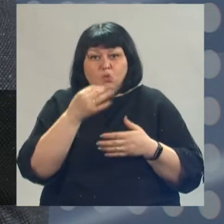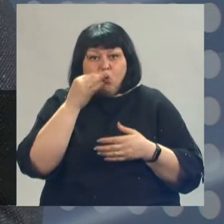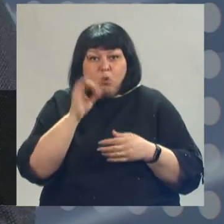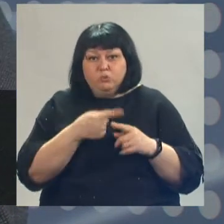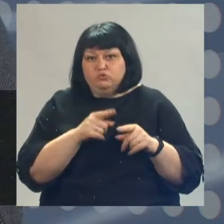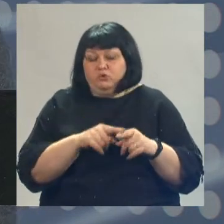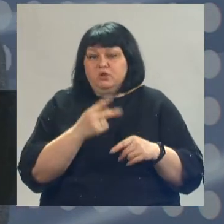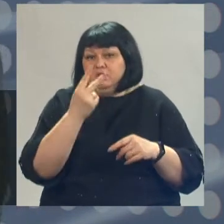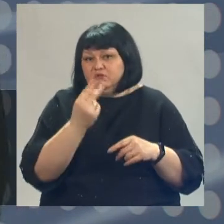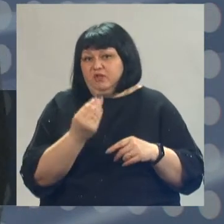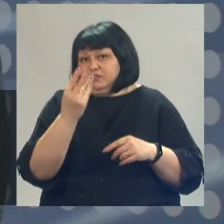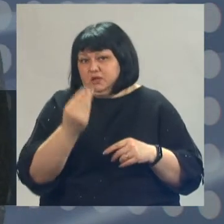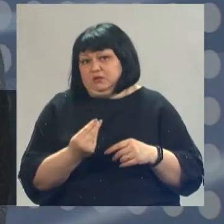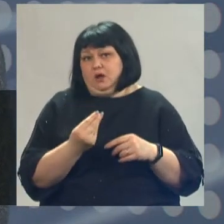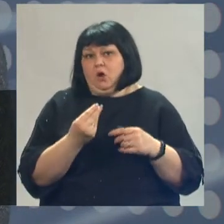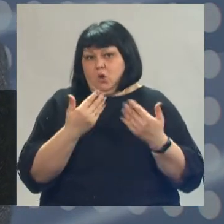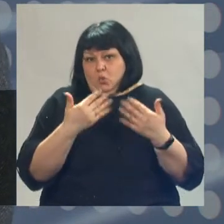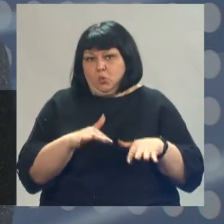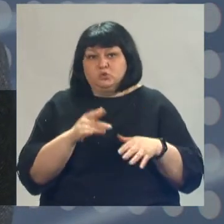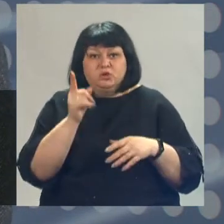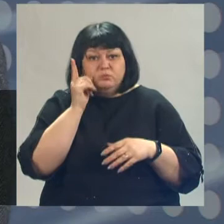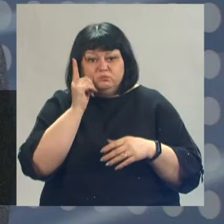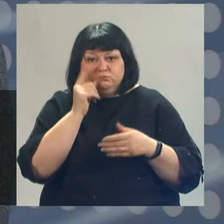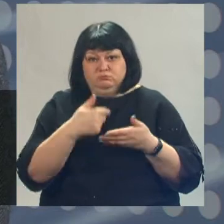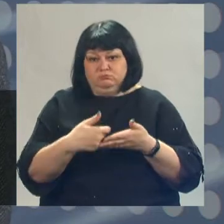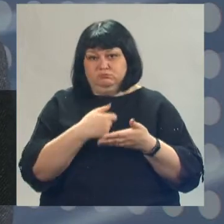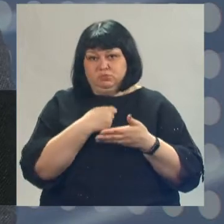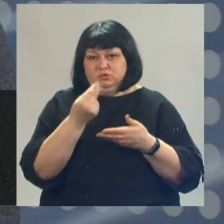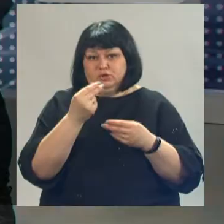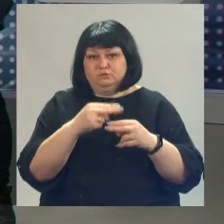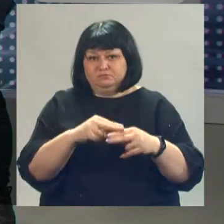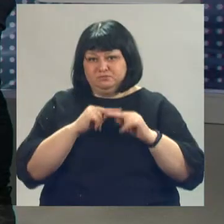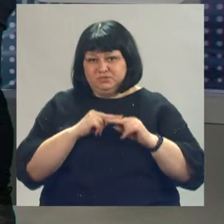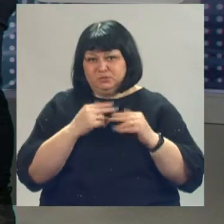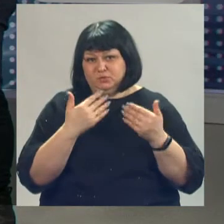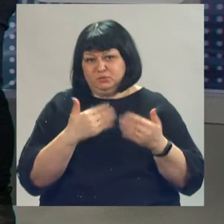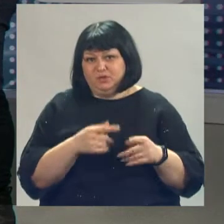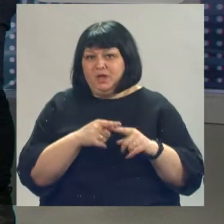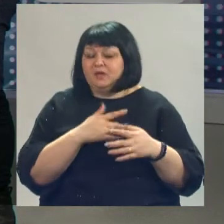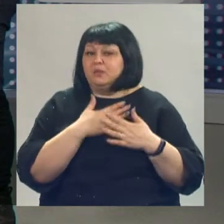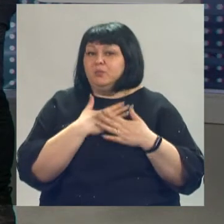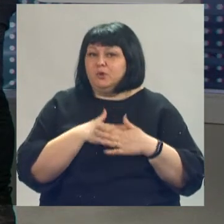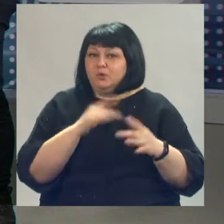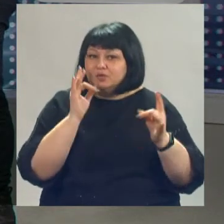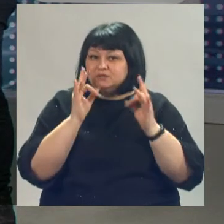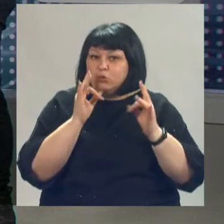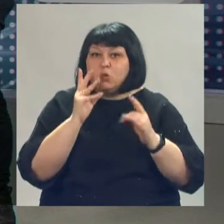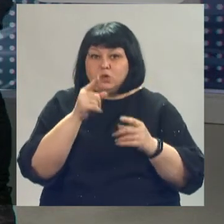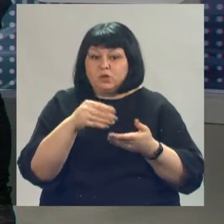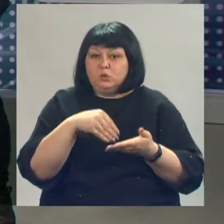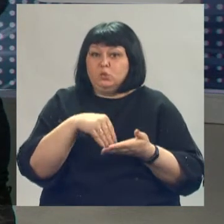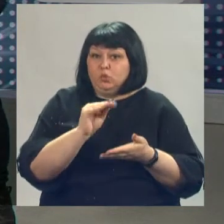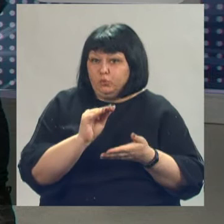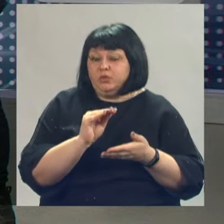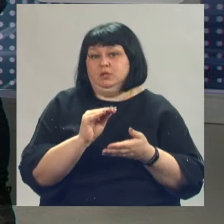правило, два-три дня, и уже телефон пиликает с кэшбэком. Это такой приятный звук. Это с момента покупки. Да, с